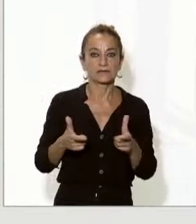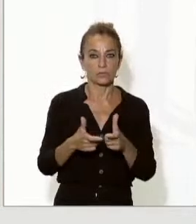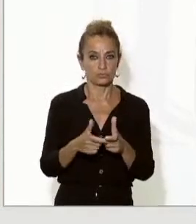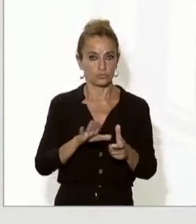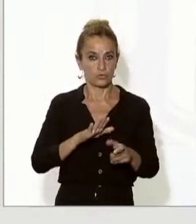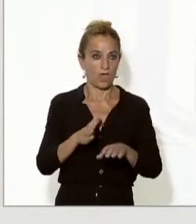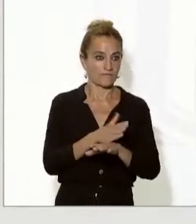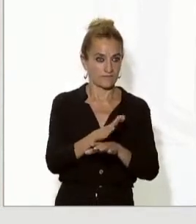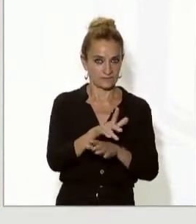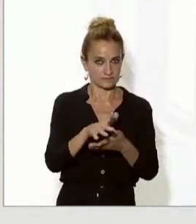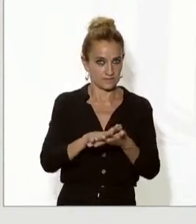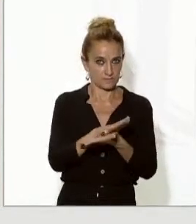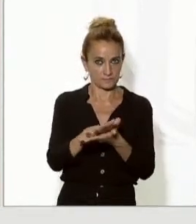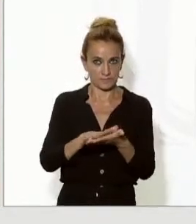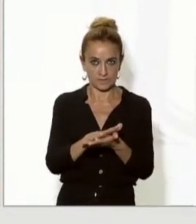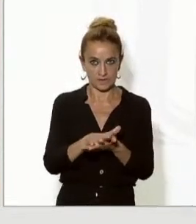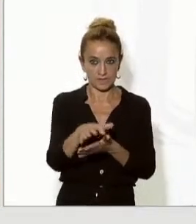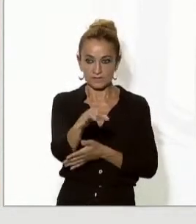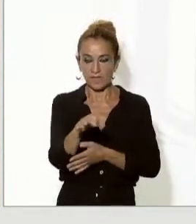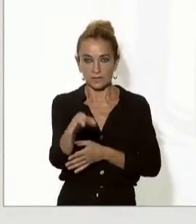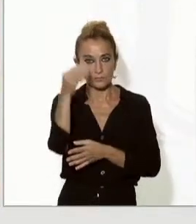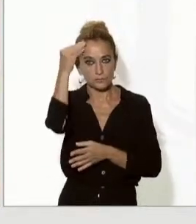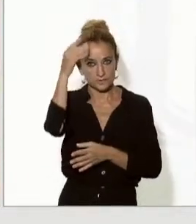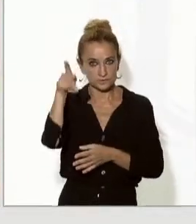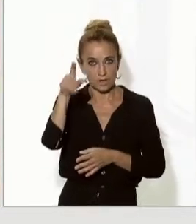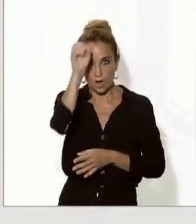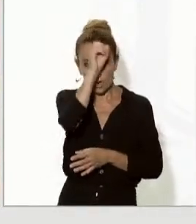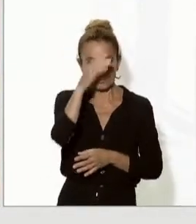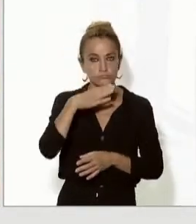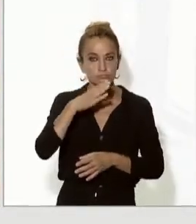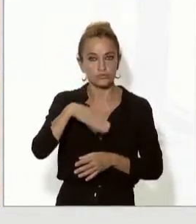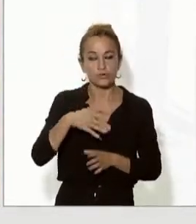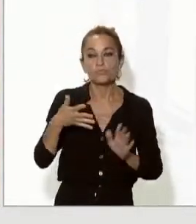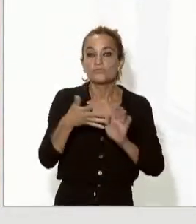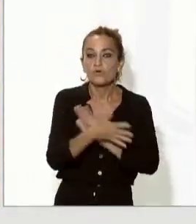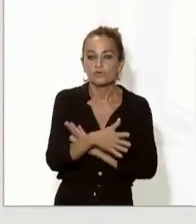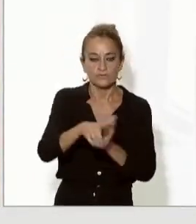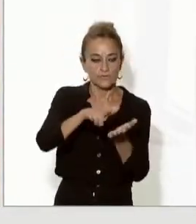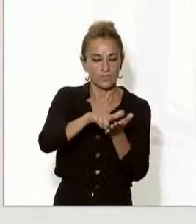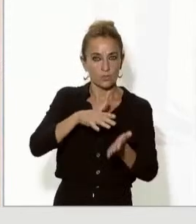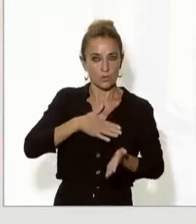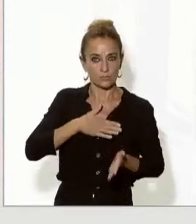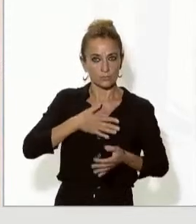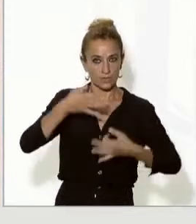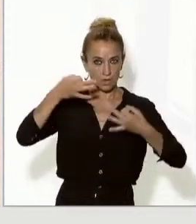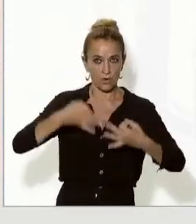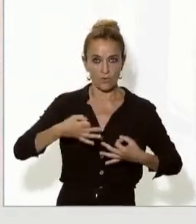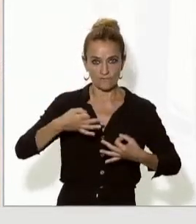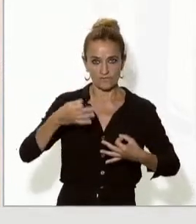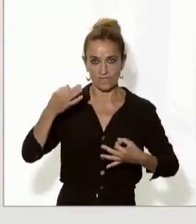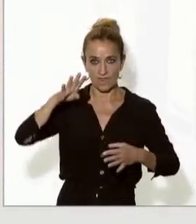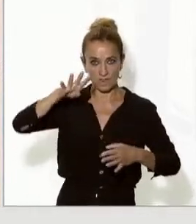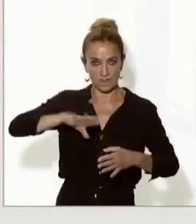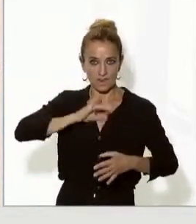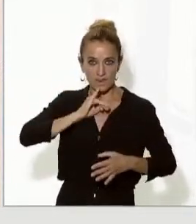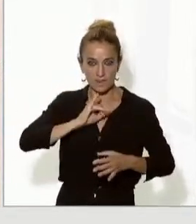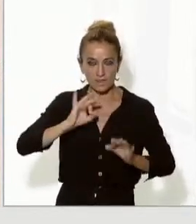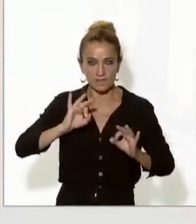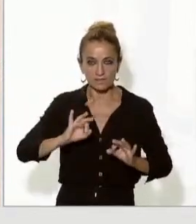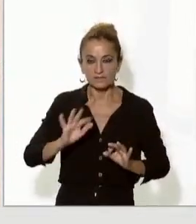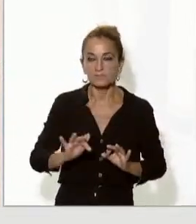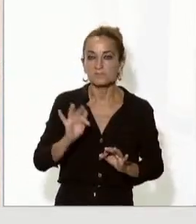veiem amb molt bons ulls que això pugui ser així no només perquè és la nostra llengua pròpia i oficial sinó perquè també l'acord d'associació